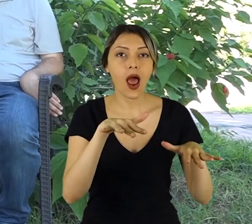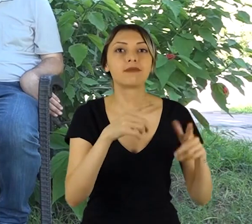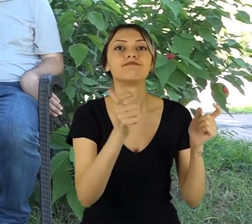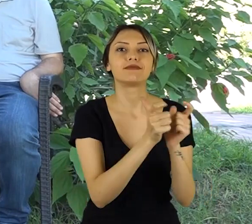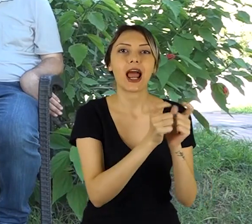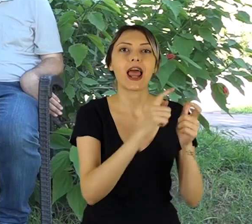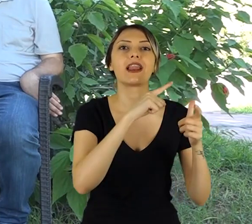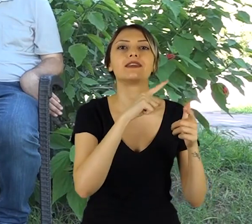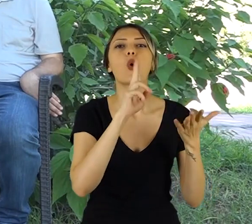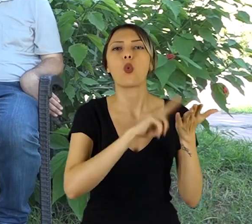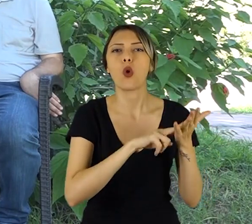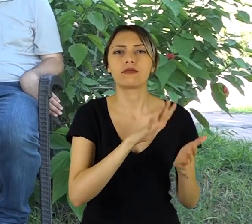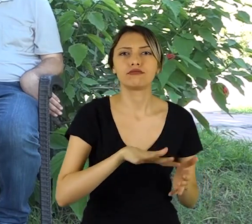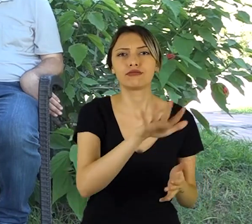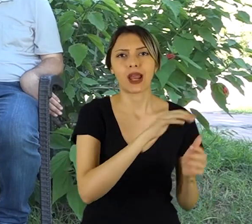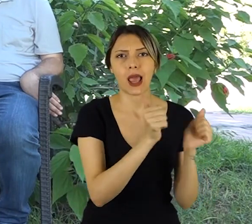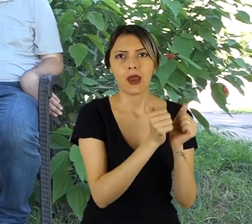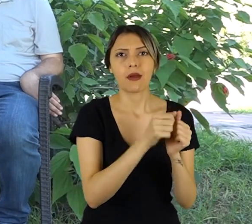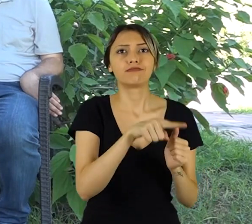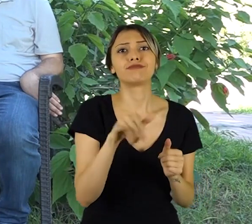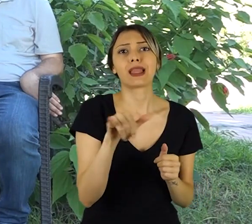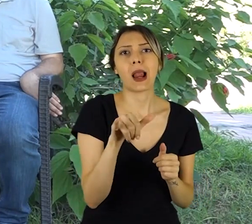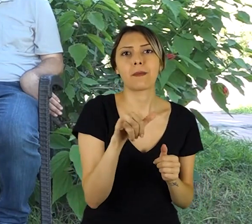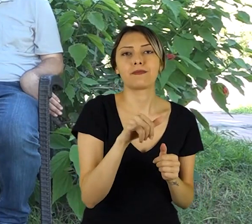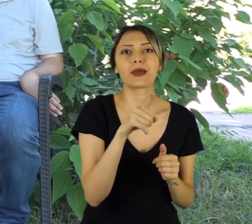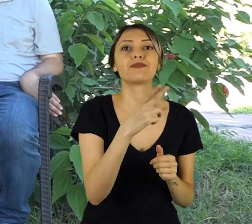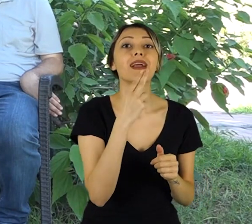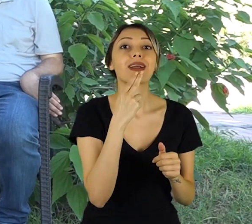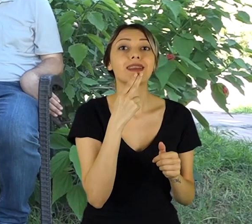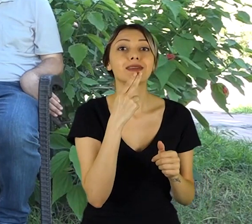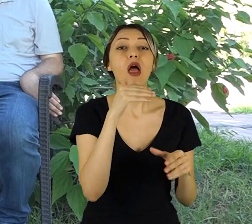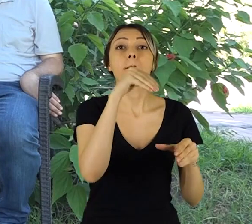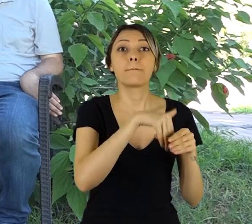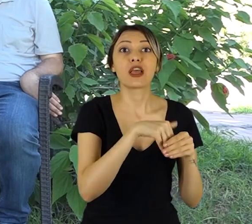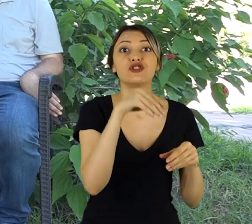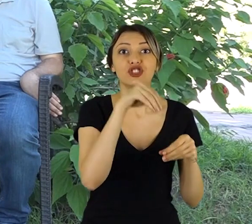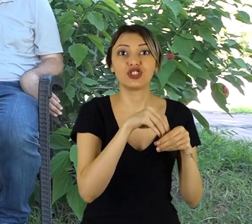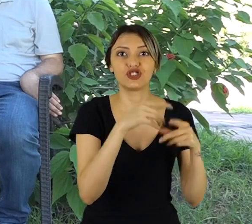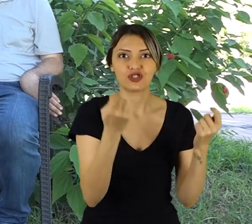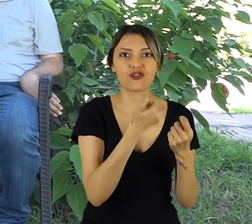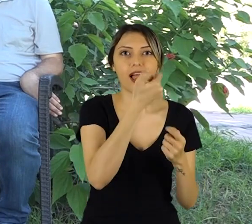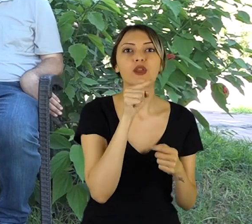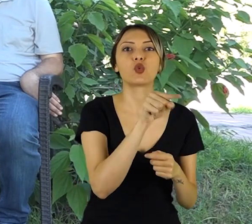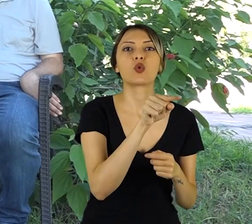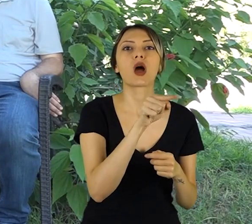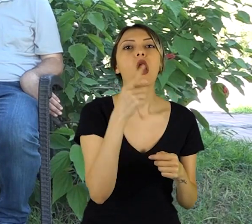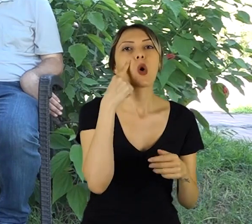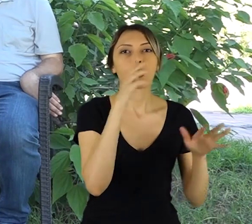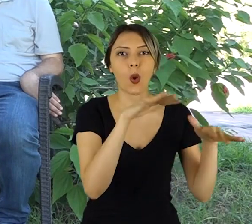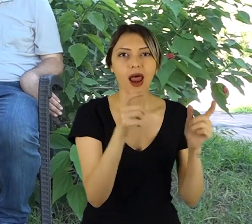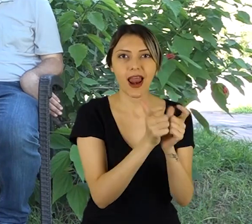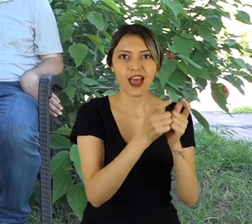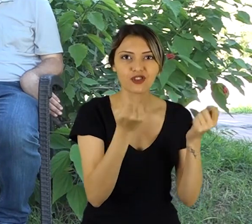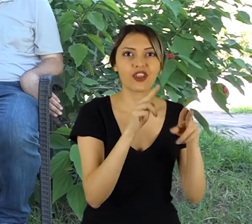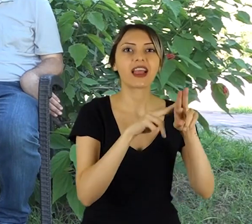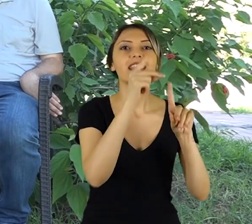6.Körler Derneği yönetim kurulu üyesi Kadın Meclis Delegesi Sayın Kiraz Polat var. Kiraz Hanım öncelikle teşekkür